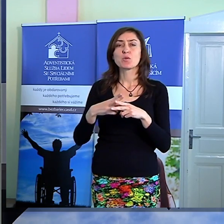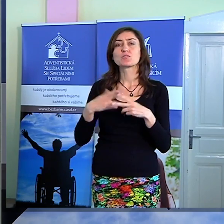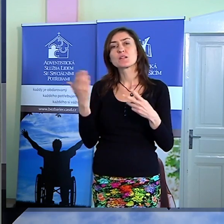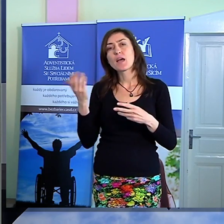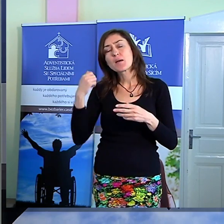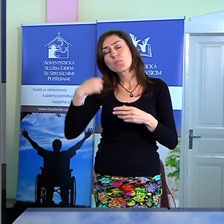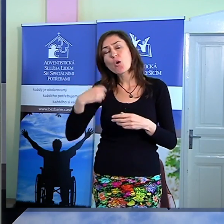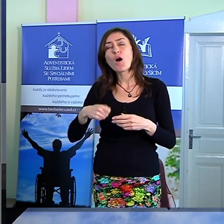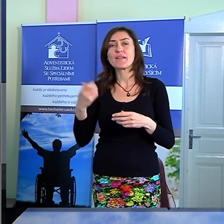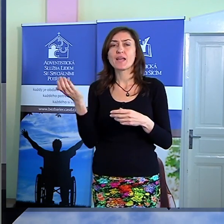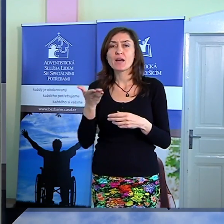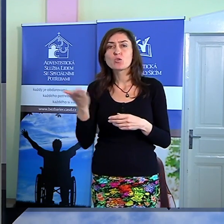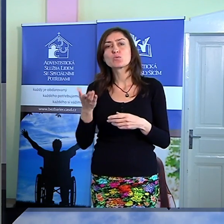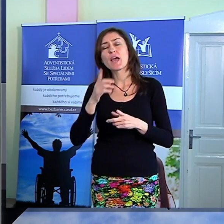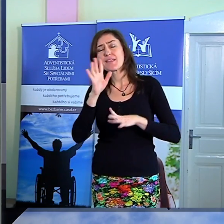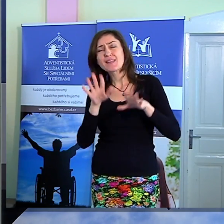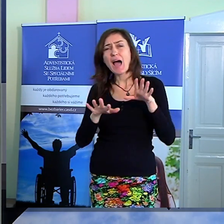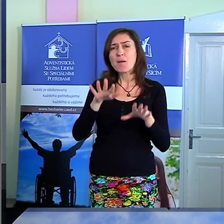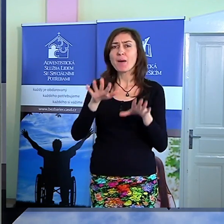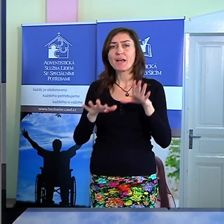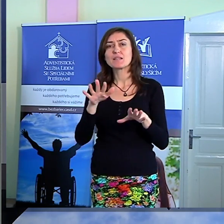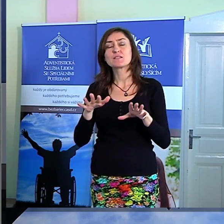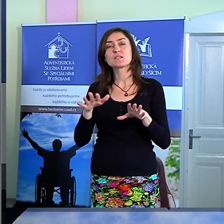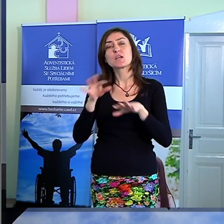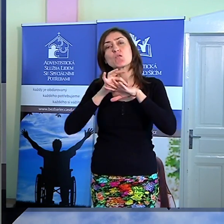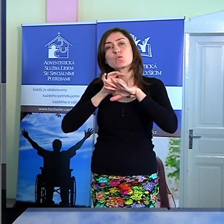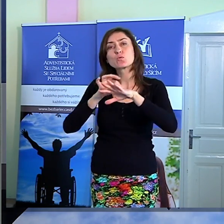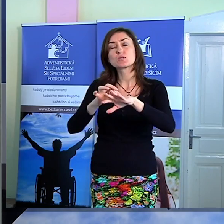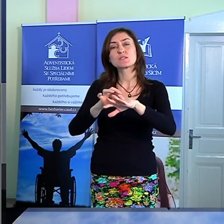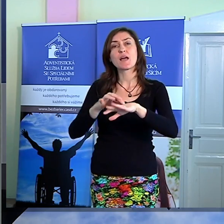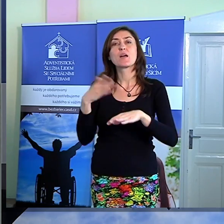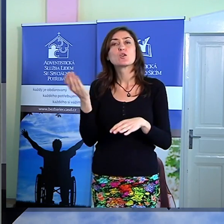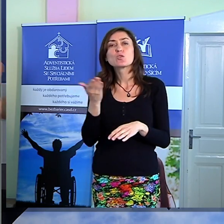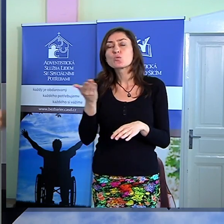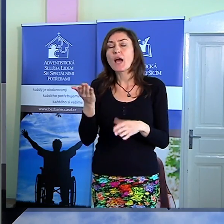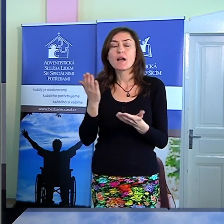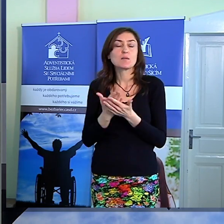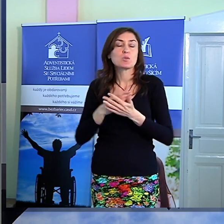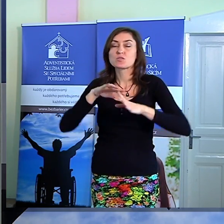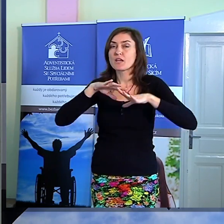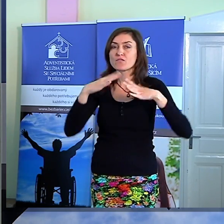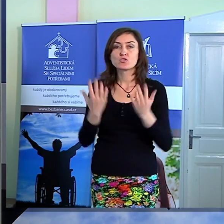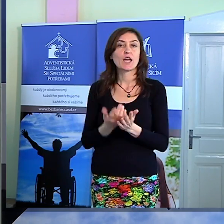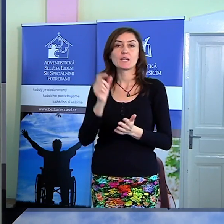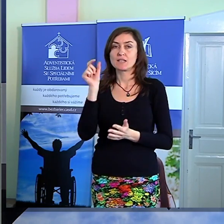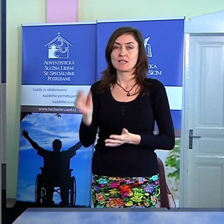tápající, náboženské vůdce, plebs, chudáky, prostě absolutně všechny,